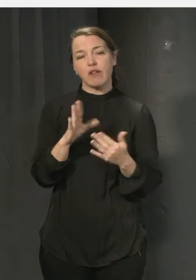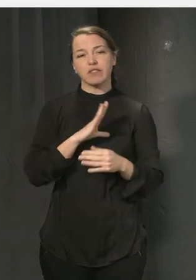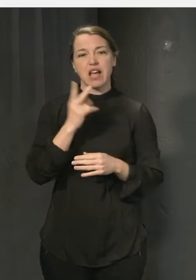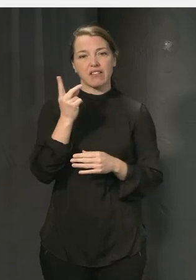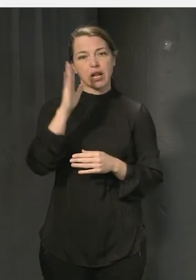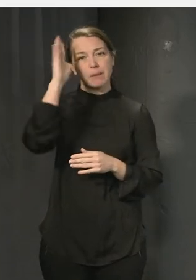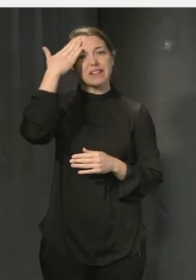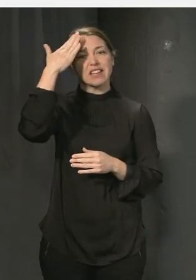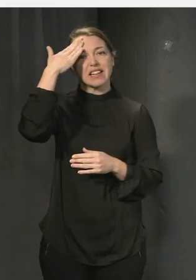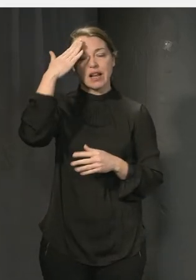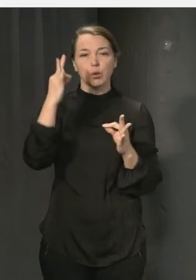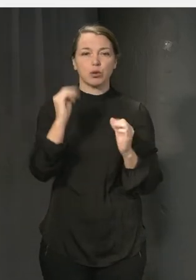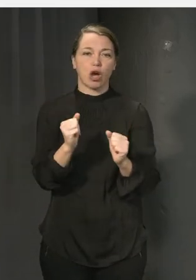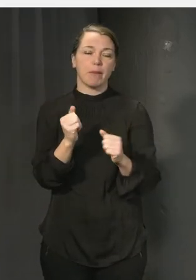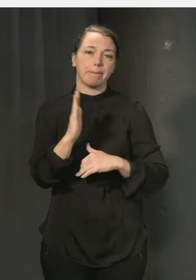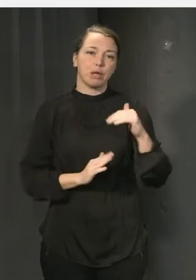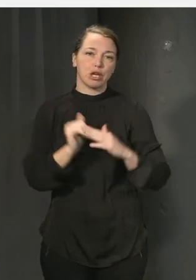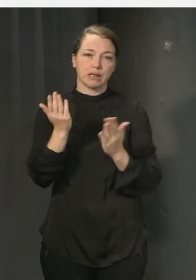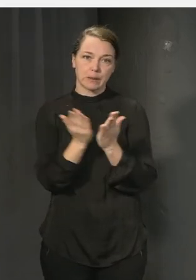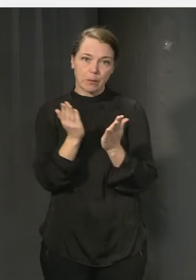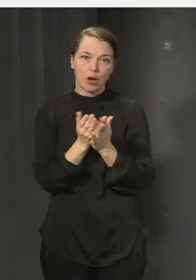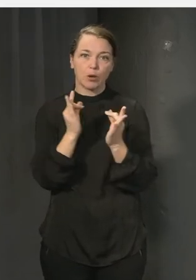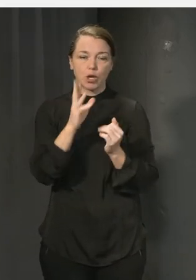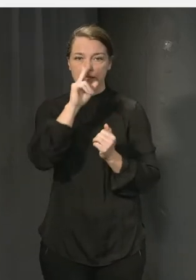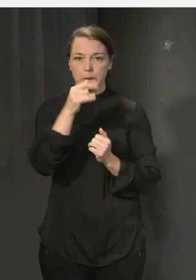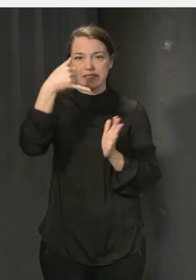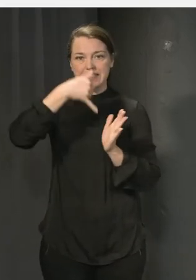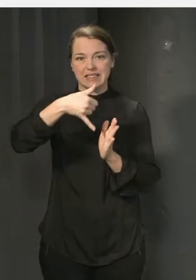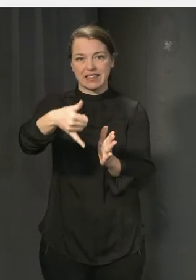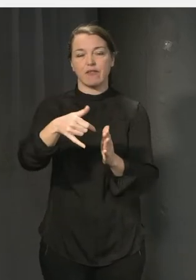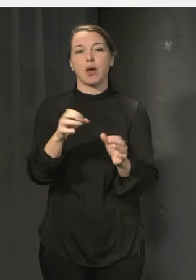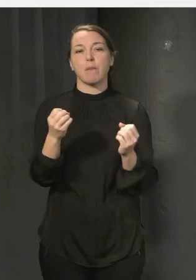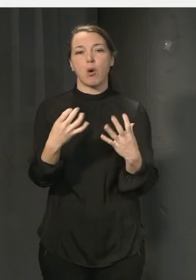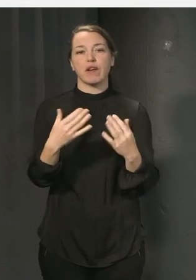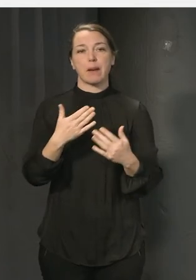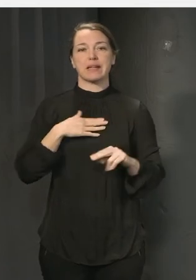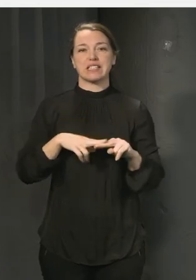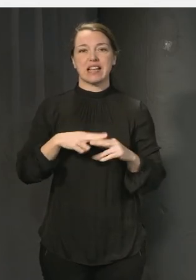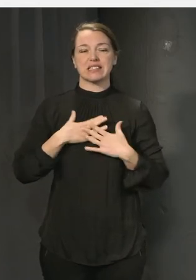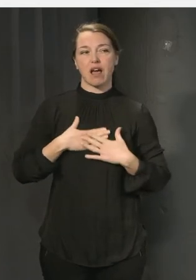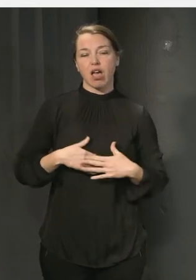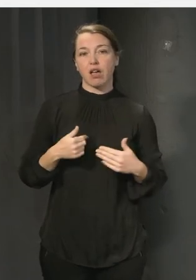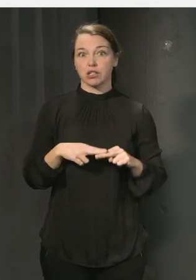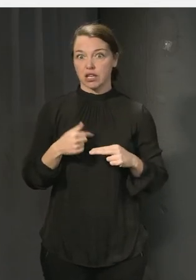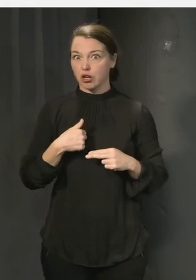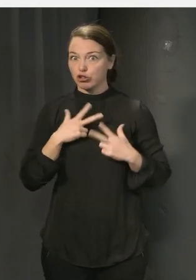om att skolans utformning faktiskt påverkar känslan av trygghet. Och